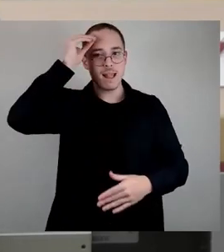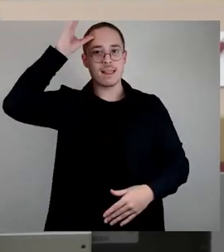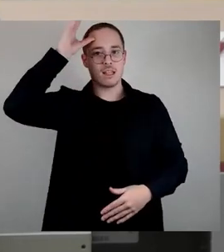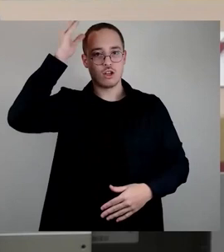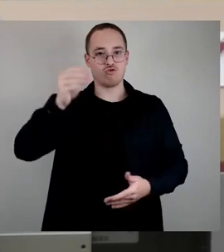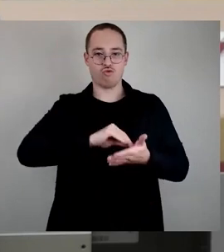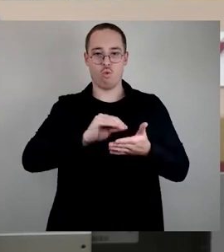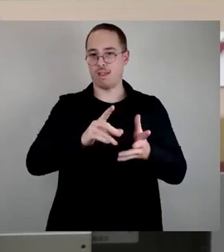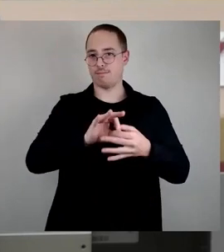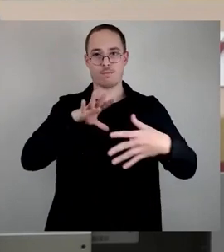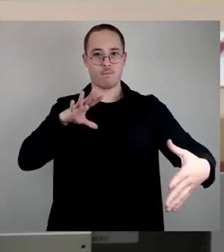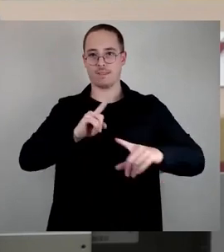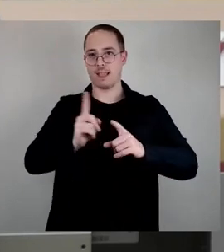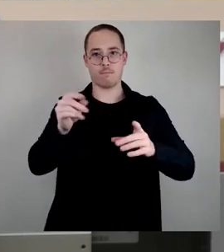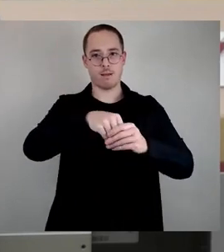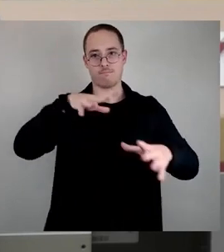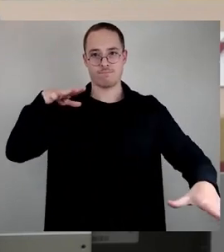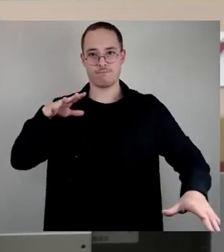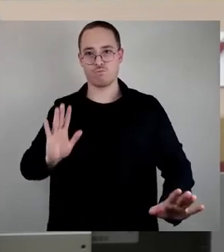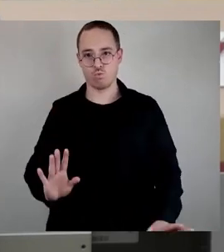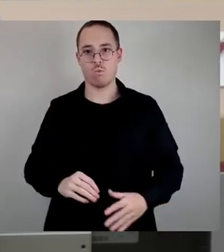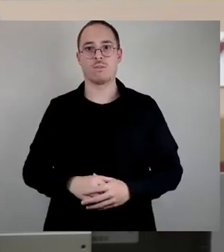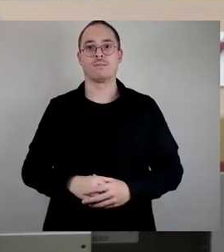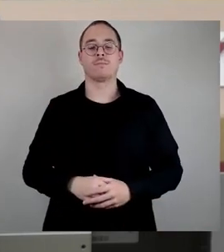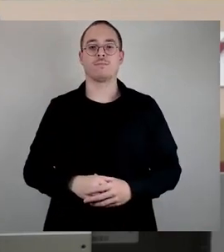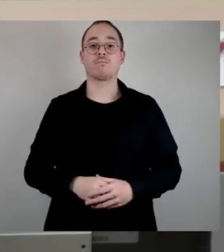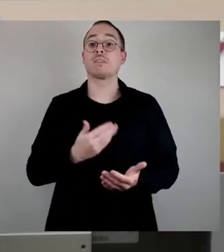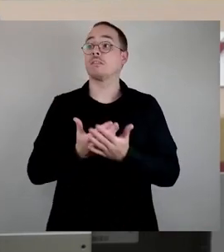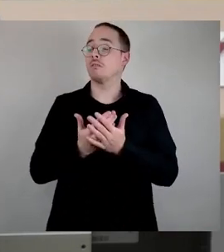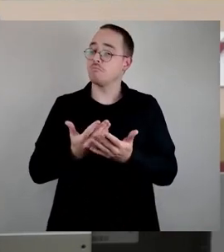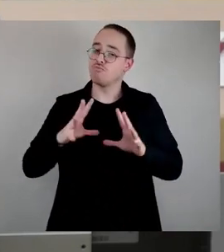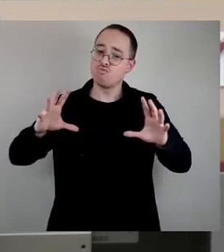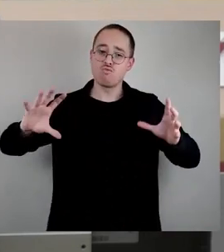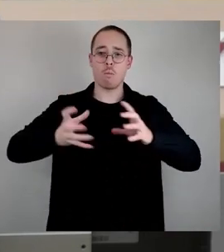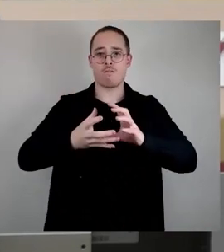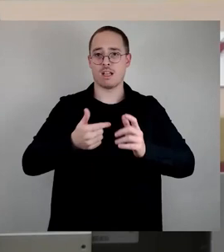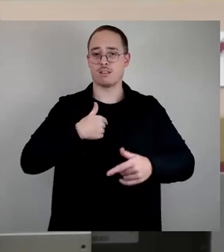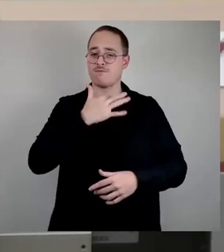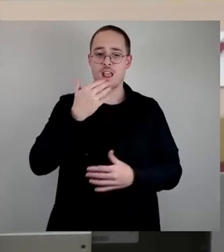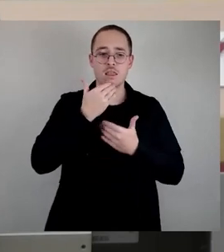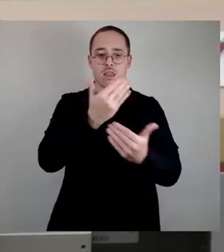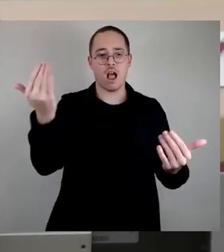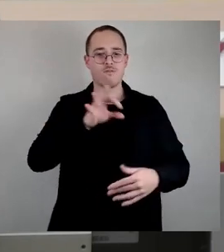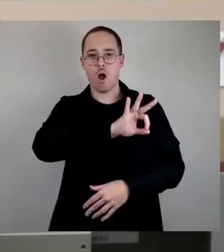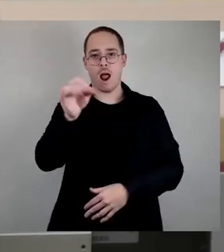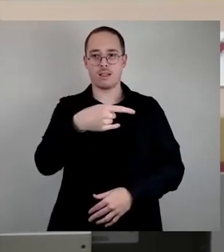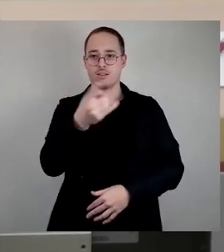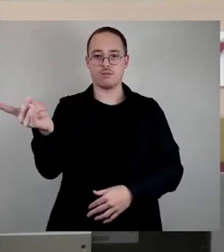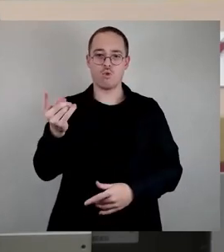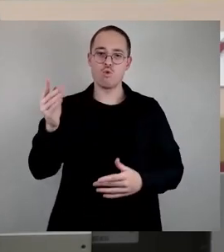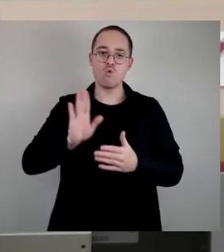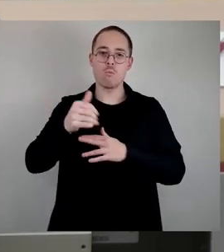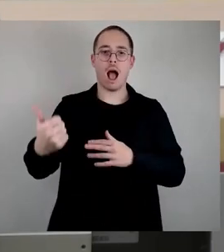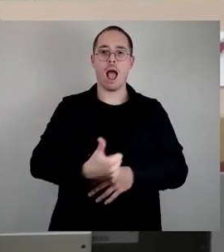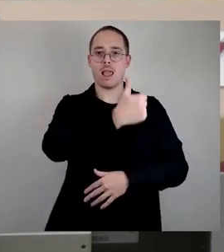kann ich sagen, vielen Dank an alle, die über ein Jahr lang mitdiskutiert haben. Vielen Dank natürlich auch hier